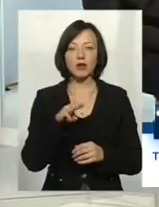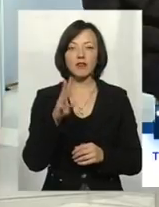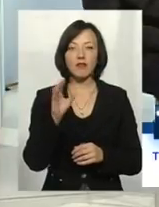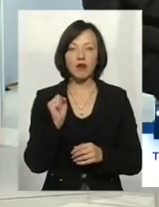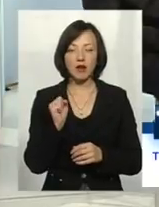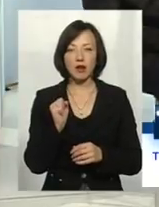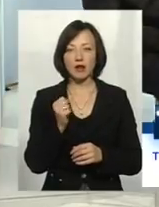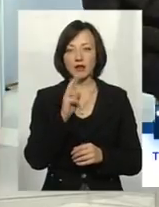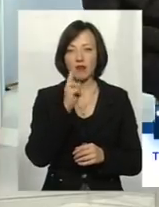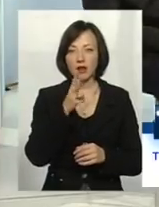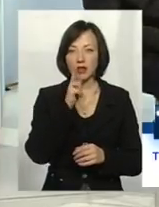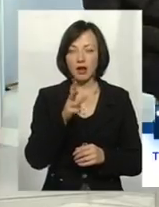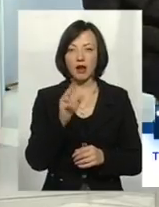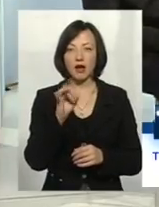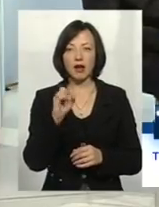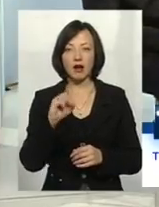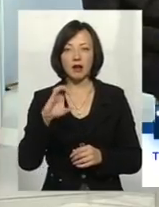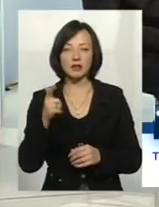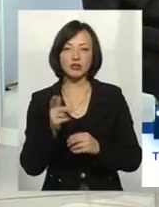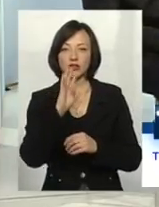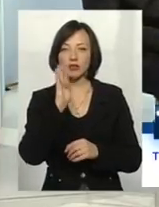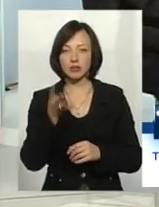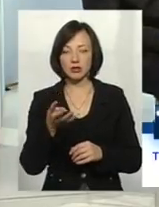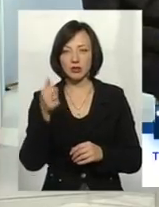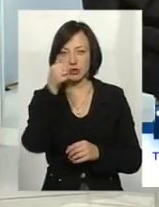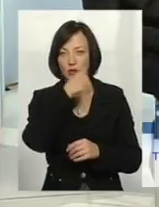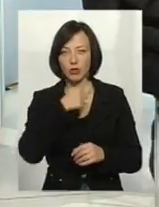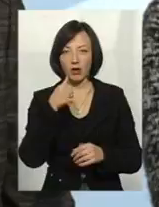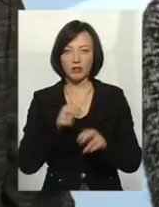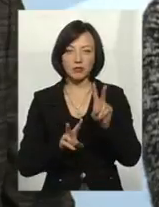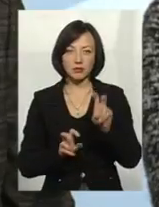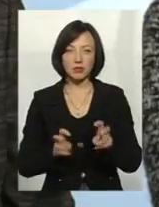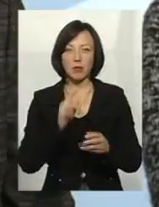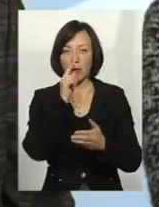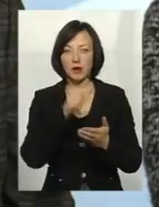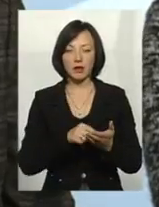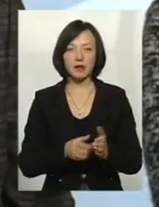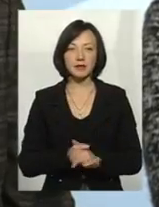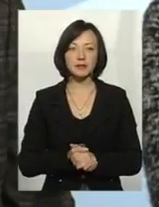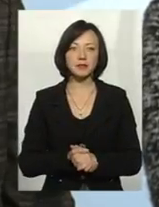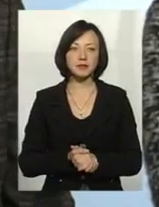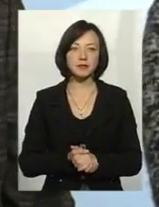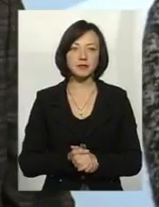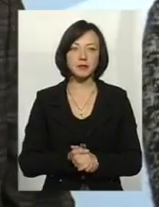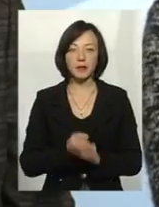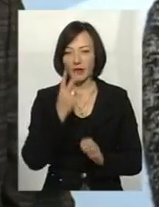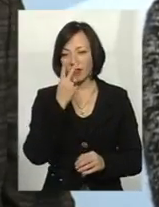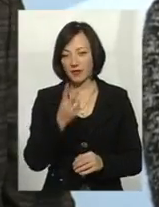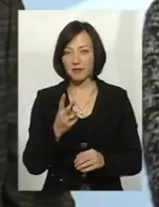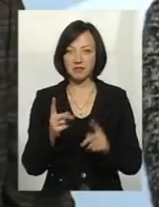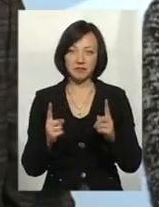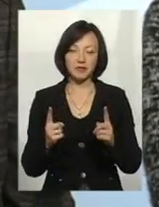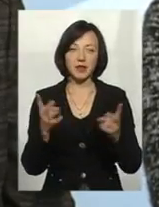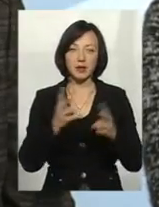років, карась вже років чотири, бо екземпляри такі попадалися. Ми візуально визначали, що